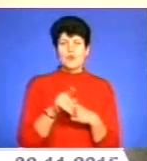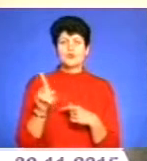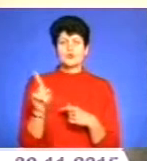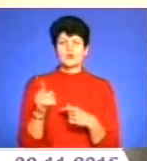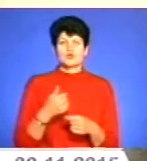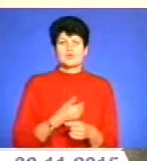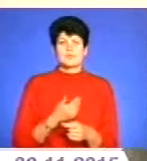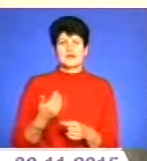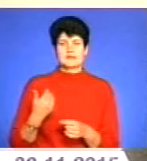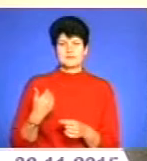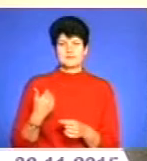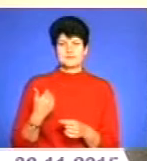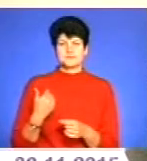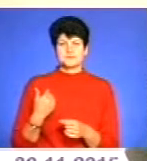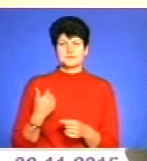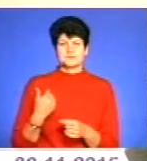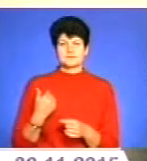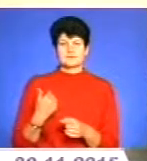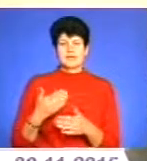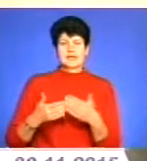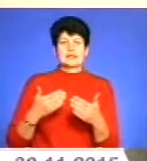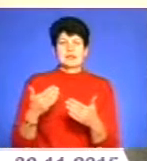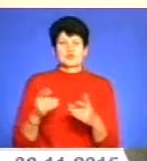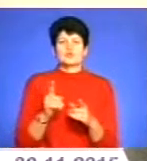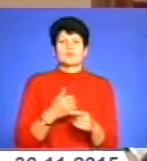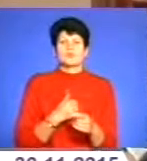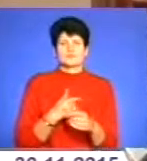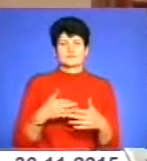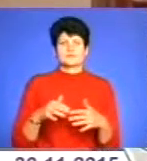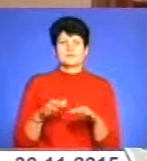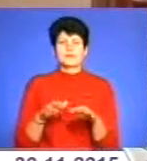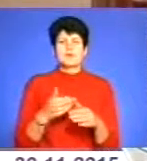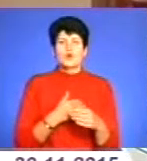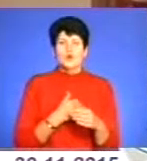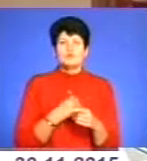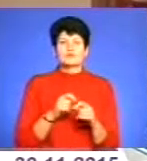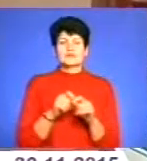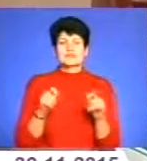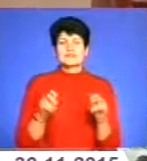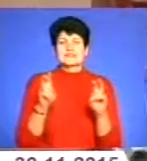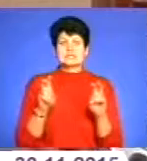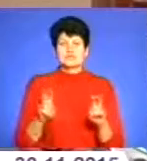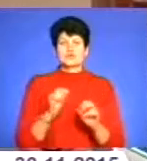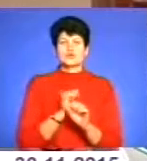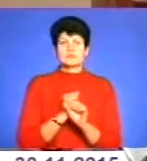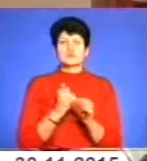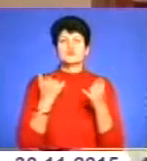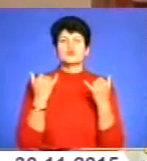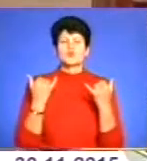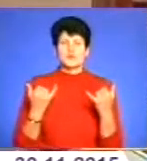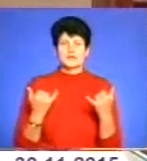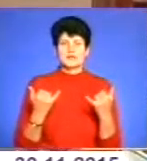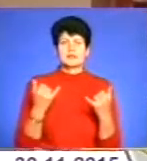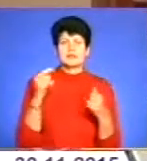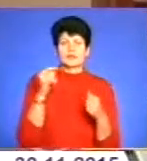йдемо, чи ми хочемо до цього йти. Ми хочемо це відкрити засідання. Сьогодні зробили для